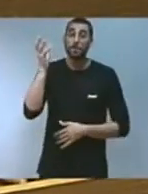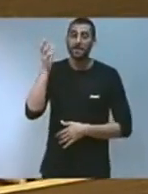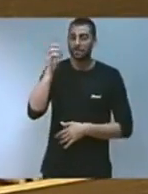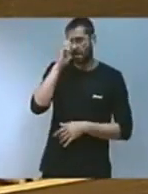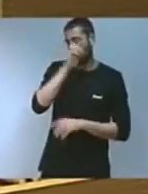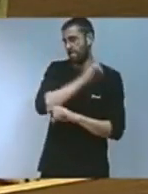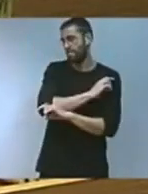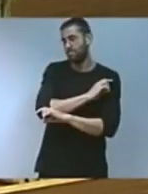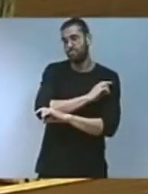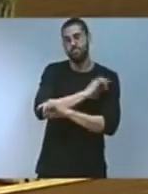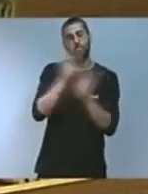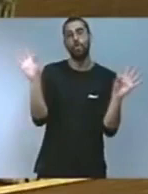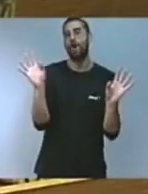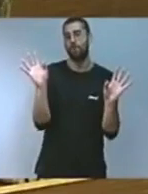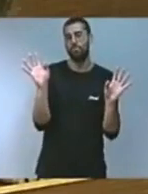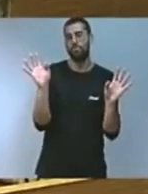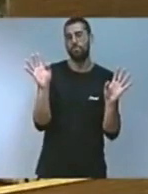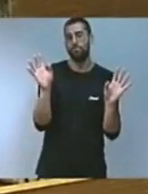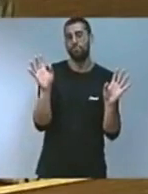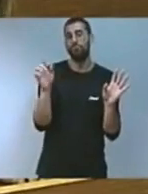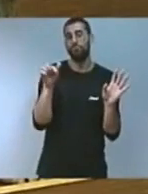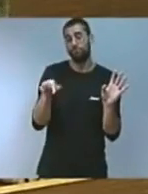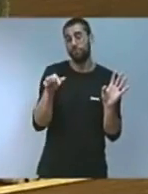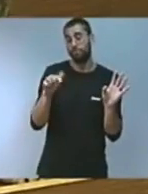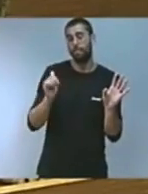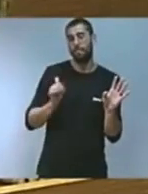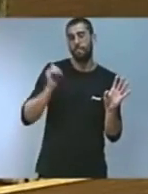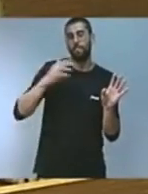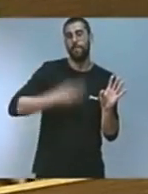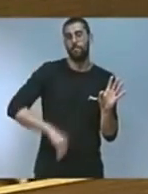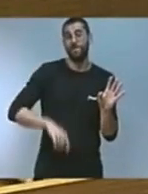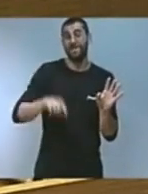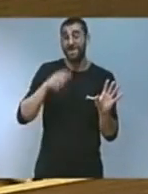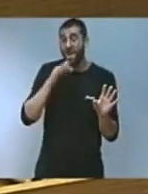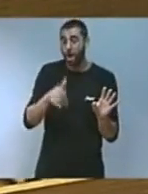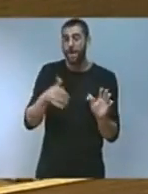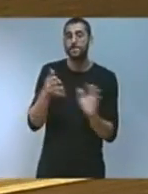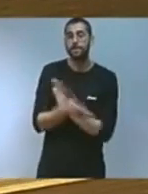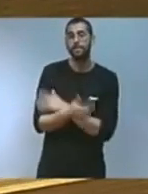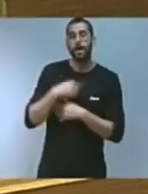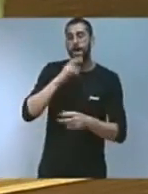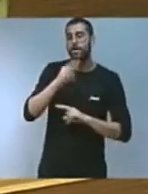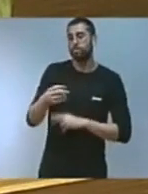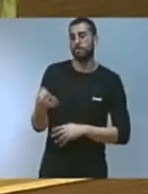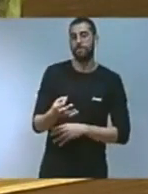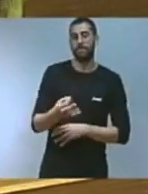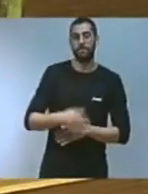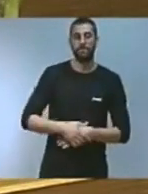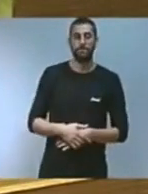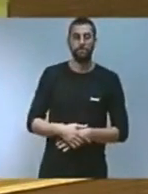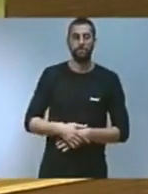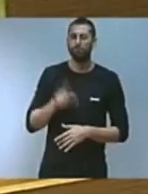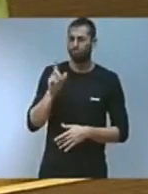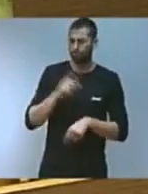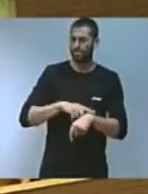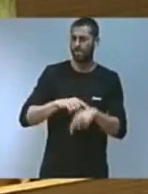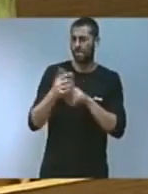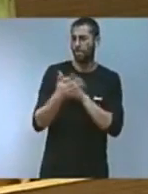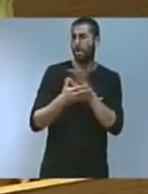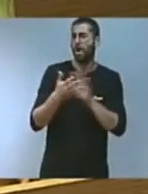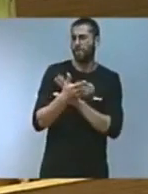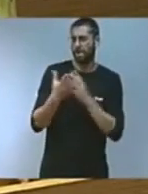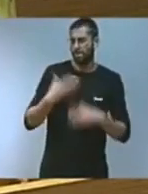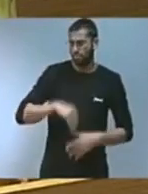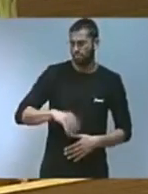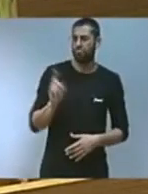recurrent. I ara ens ha posat a prova. Tindrem temps per parlar de tot això, dels danys i